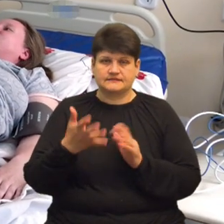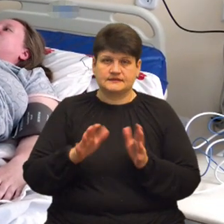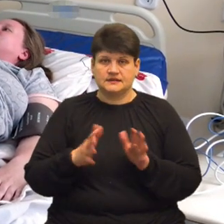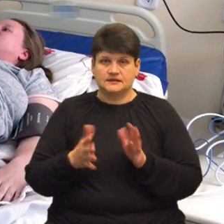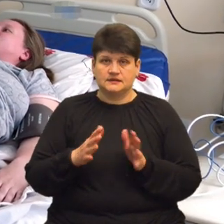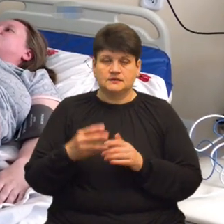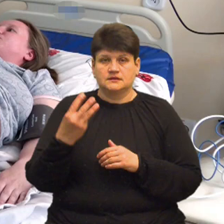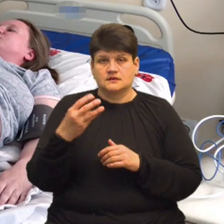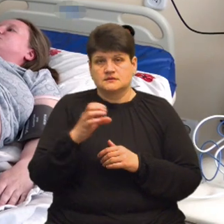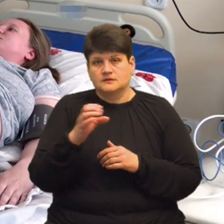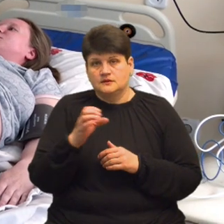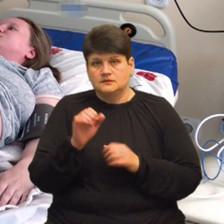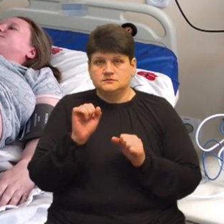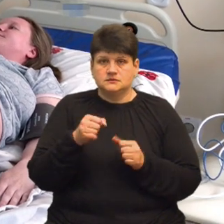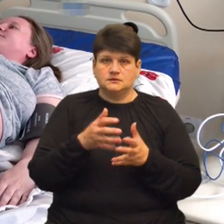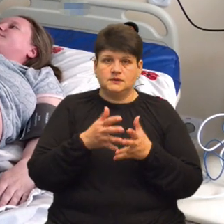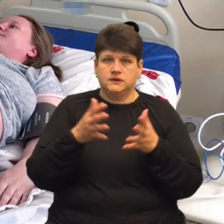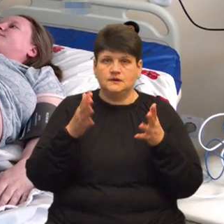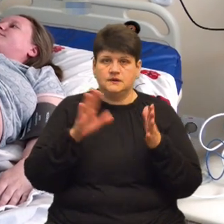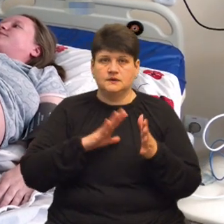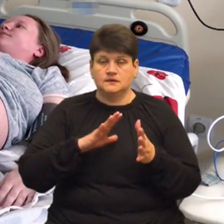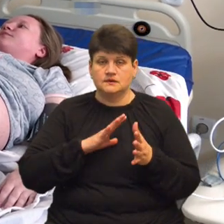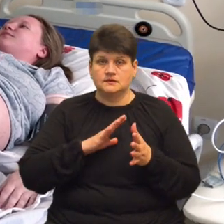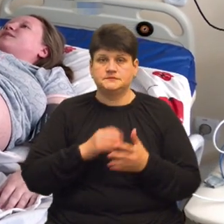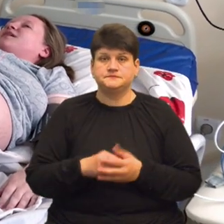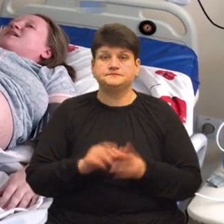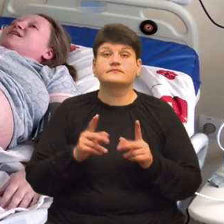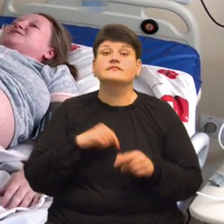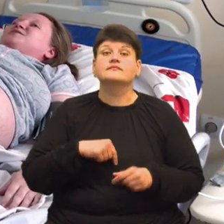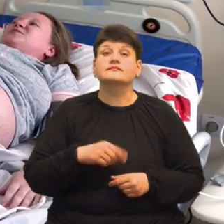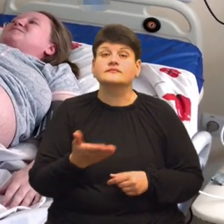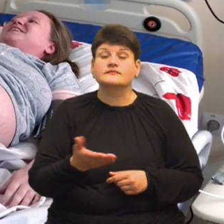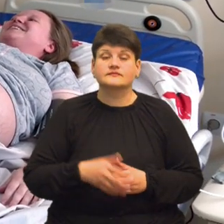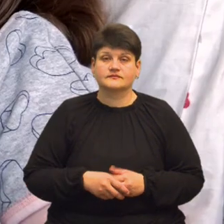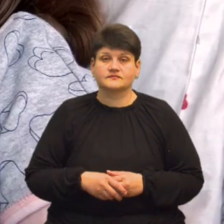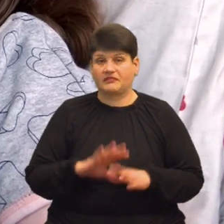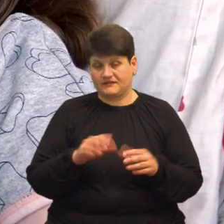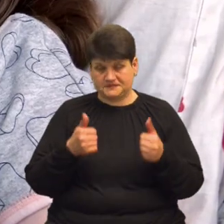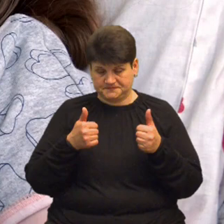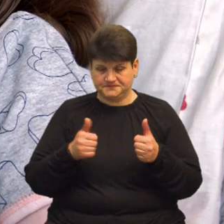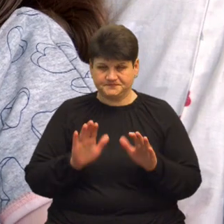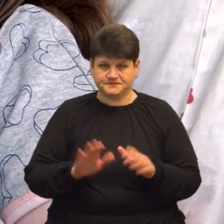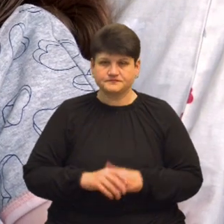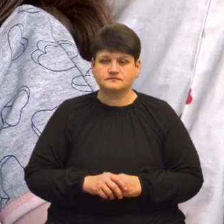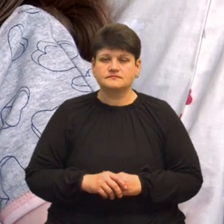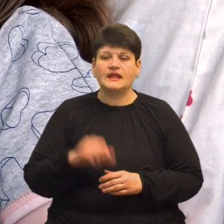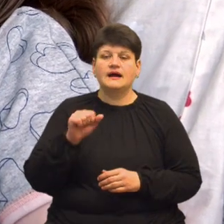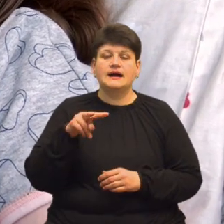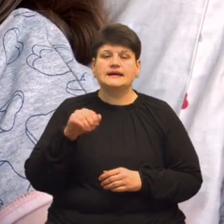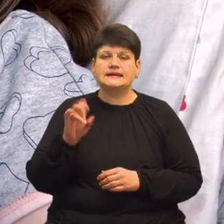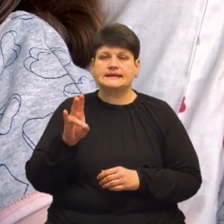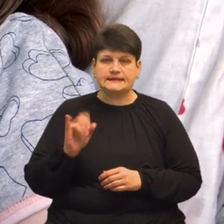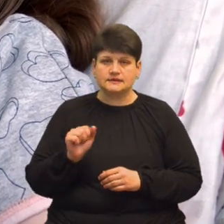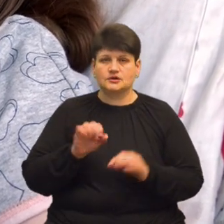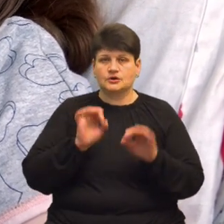секунд, навіть вже може більше. Добренько, як ваш настрій? Все добре. Аліна Пришляк розповідає,